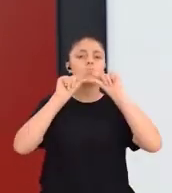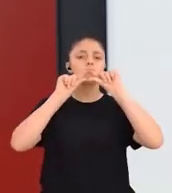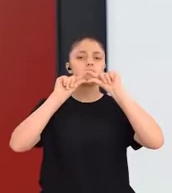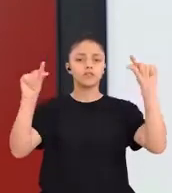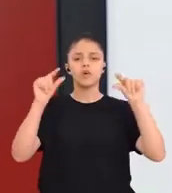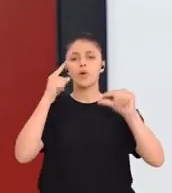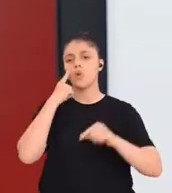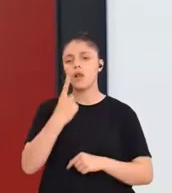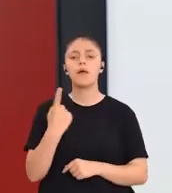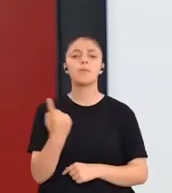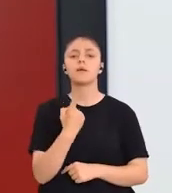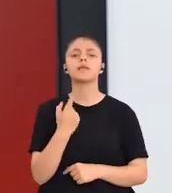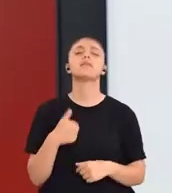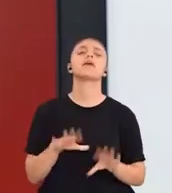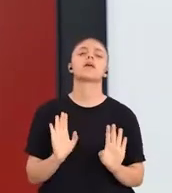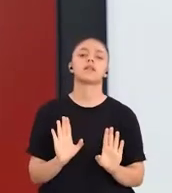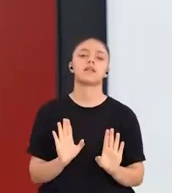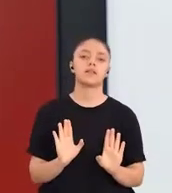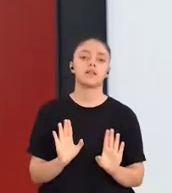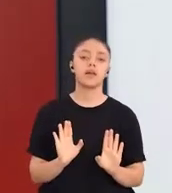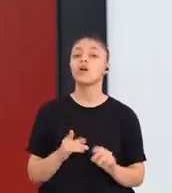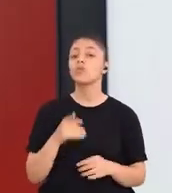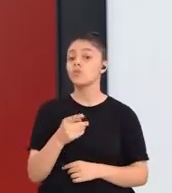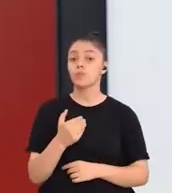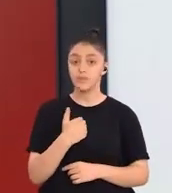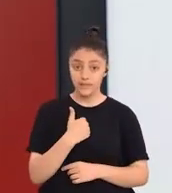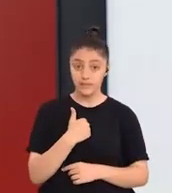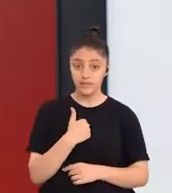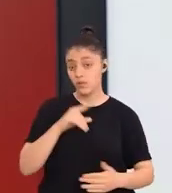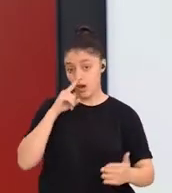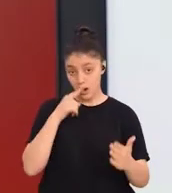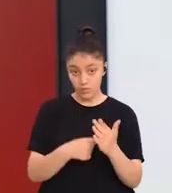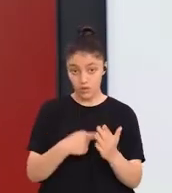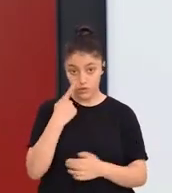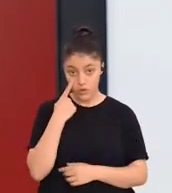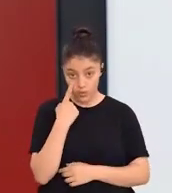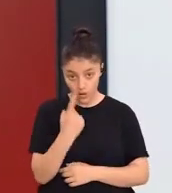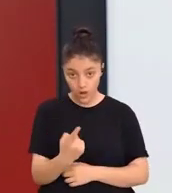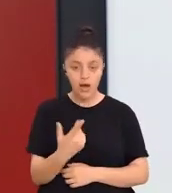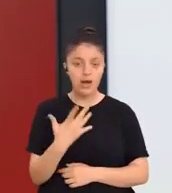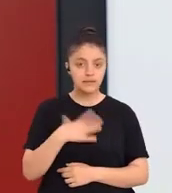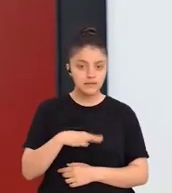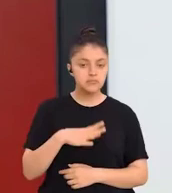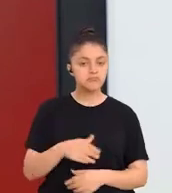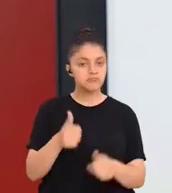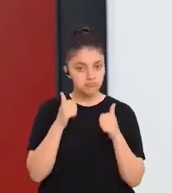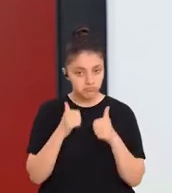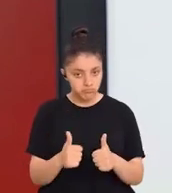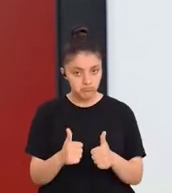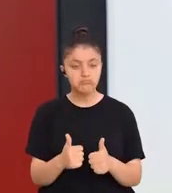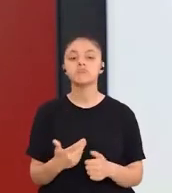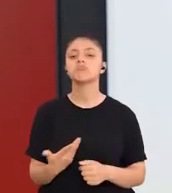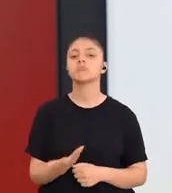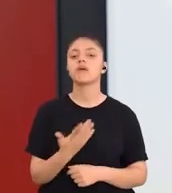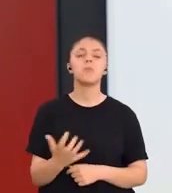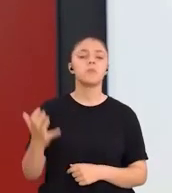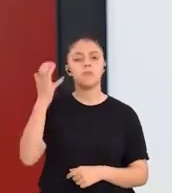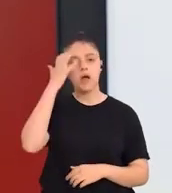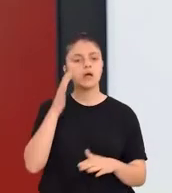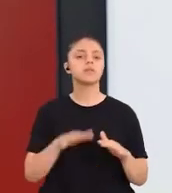konu başlıklarından oluşan bir öge değildir. Bu bizim amaçlara ulaşmamızı sağlayacak